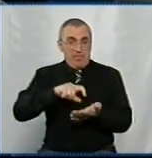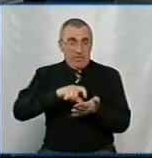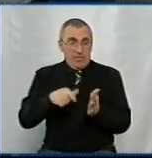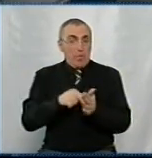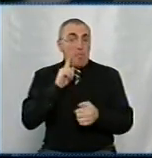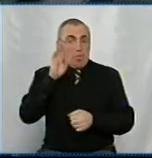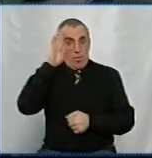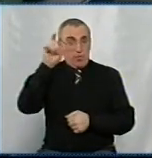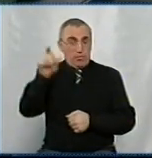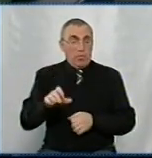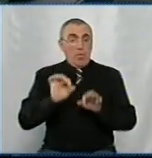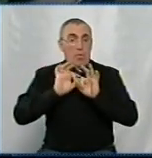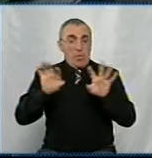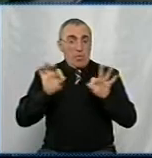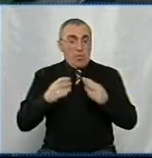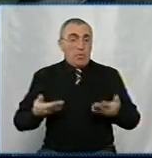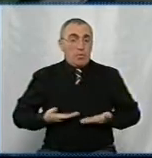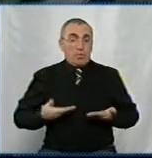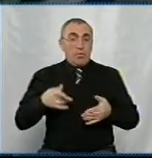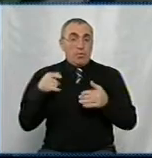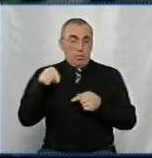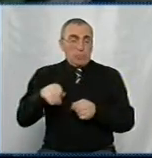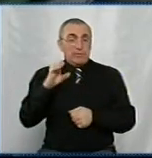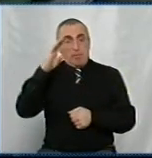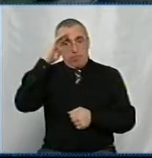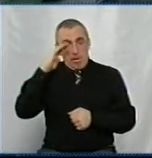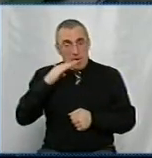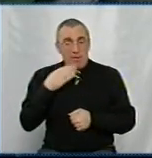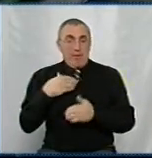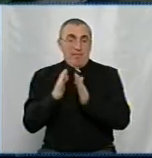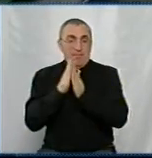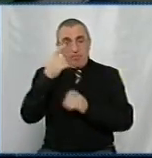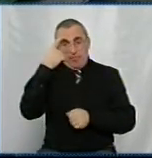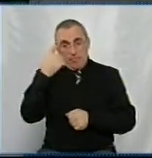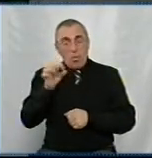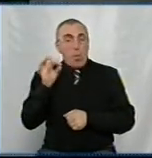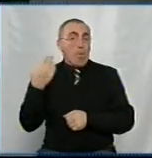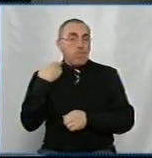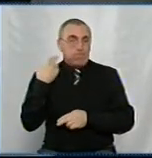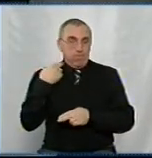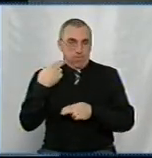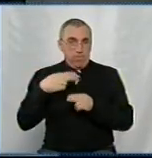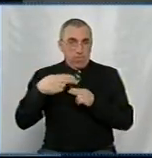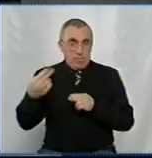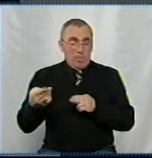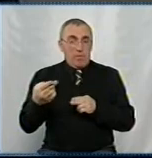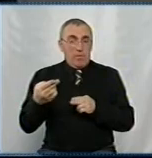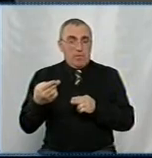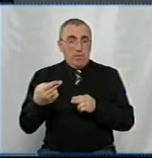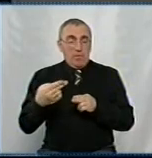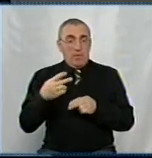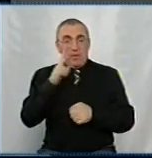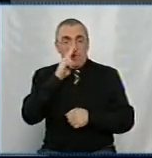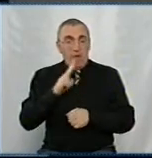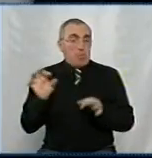молодий чоловік вийшов, пояснив, що він проживає тут з батьком. Я його попросила, повідомила про заборгованість. Нічого на сьогоднішній день, за